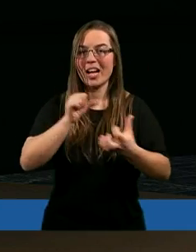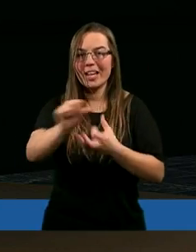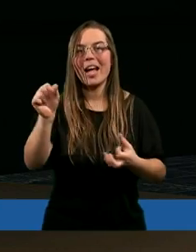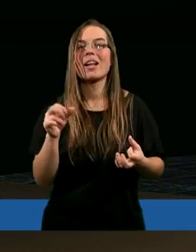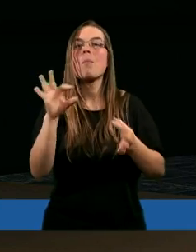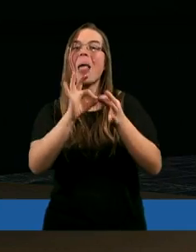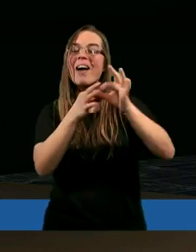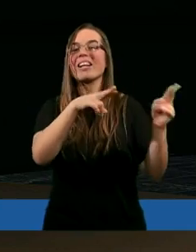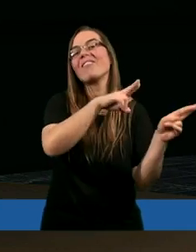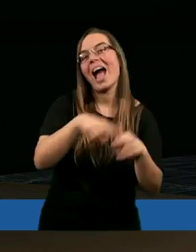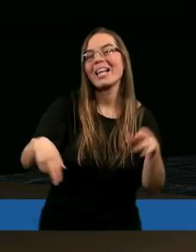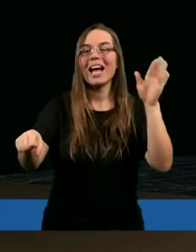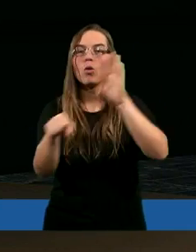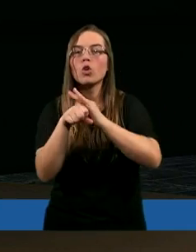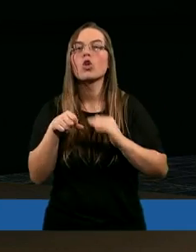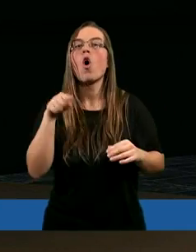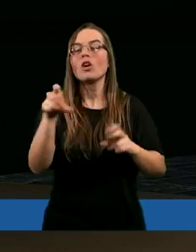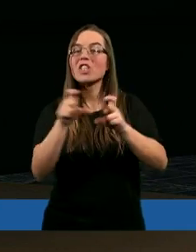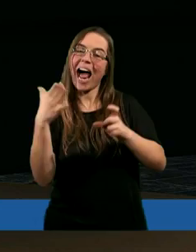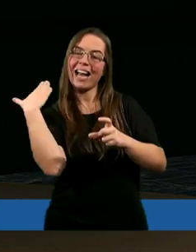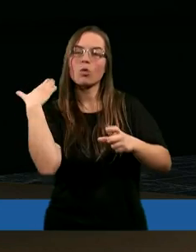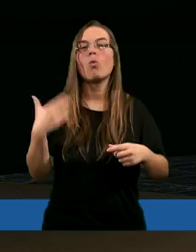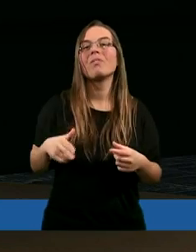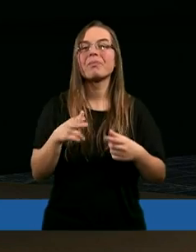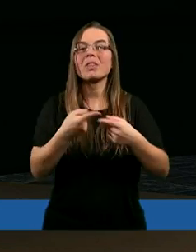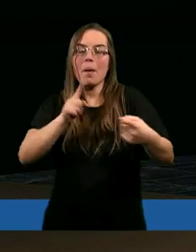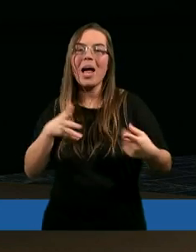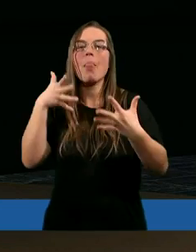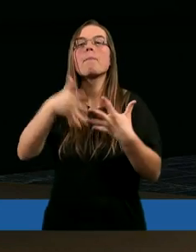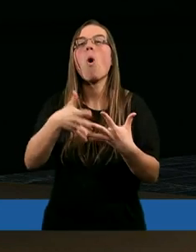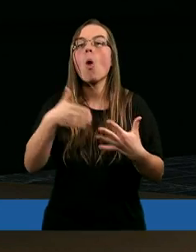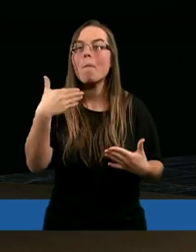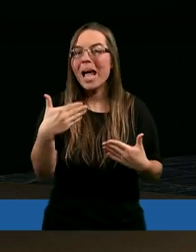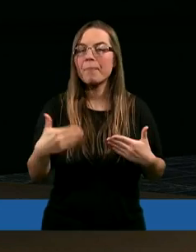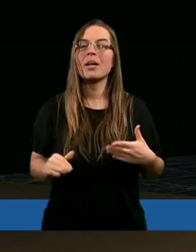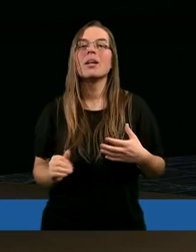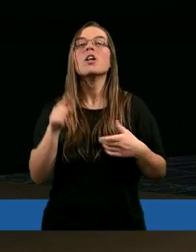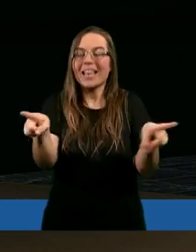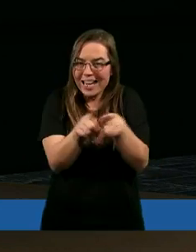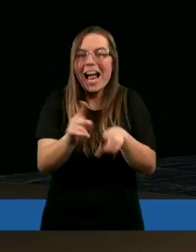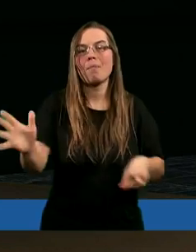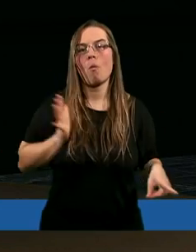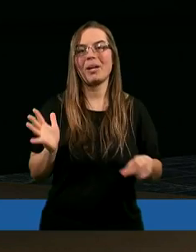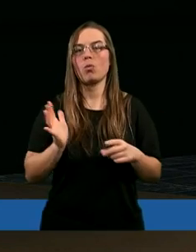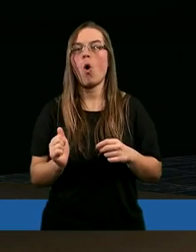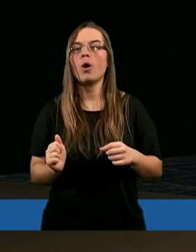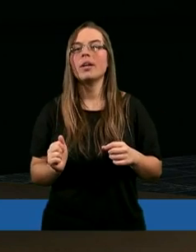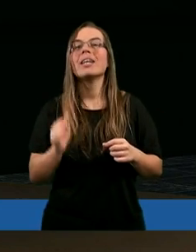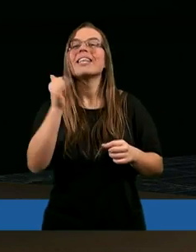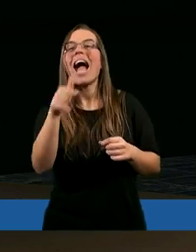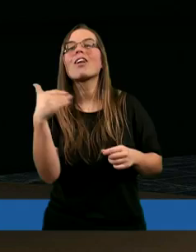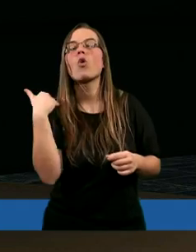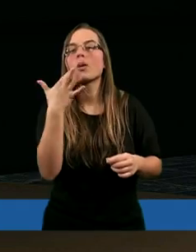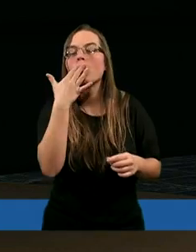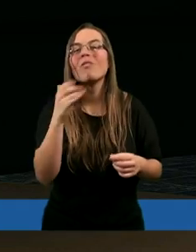wracając do czasów przed potopem, przecież tak samo było, jak to się